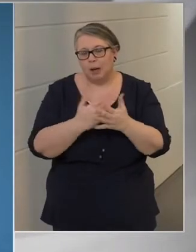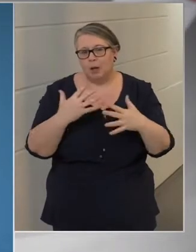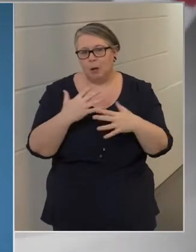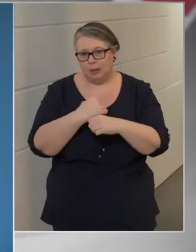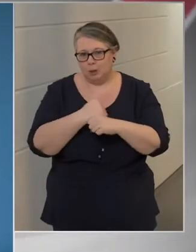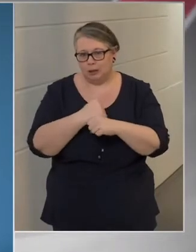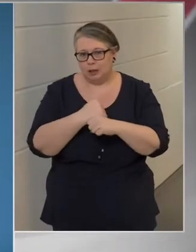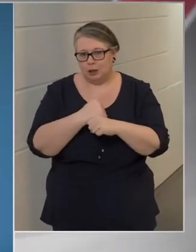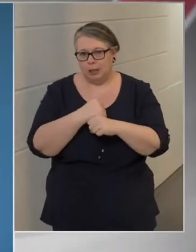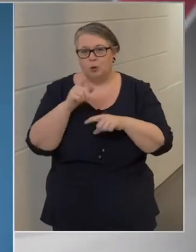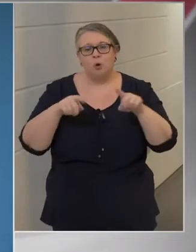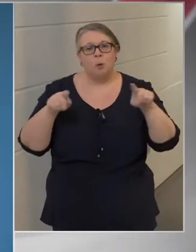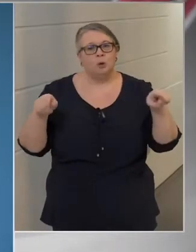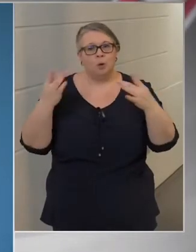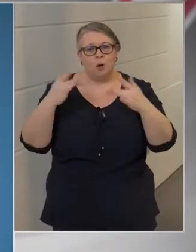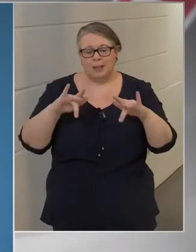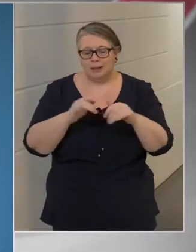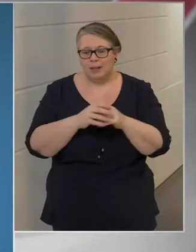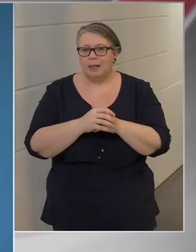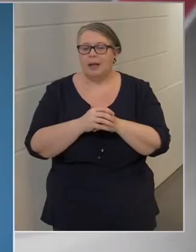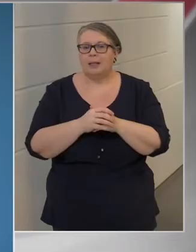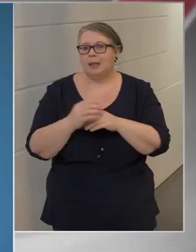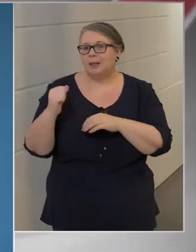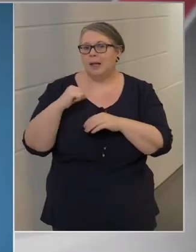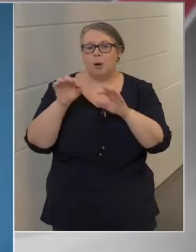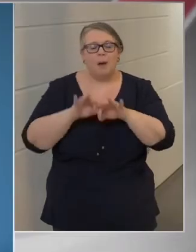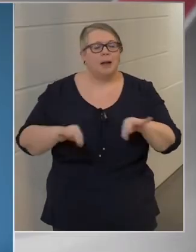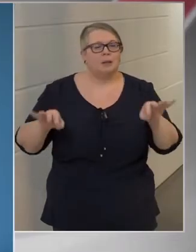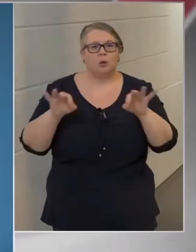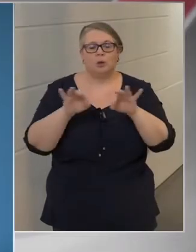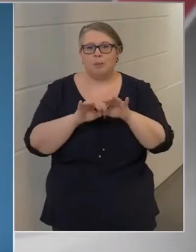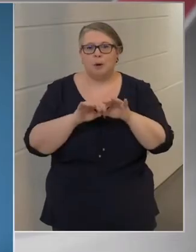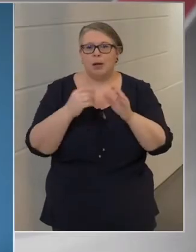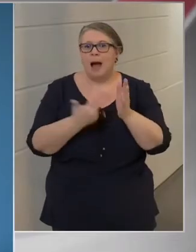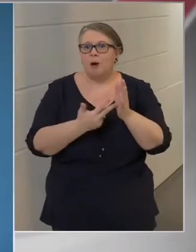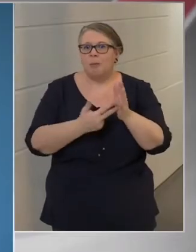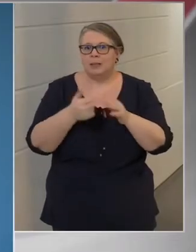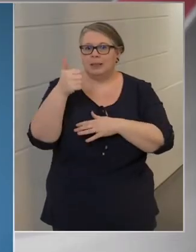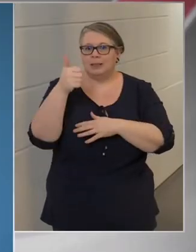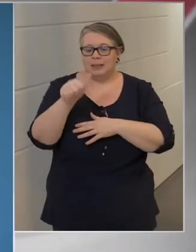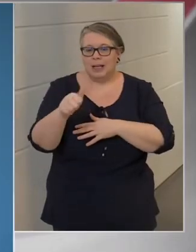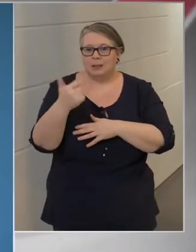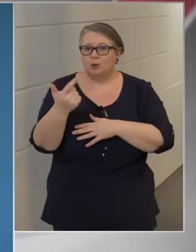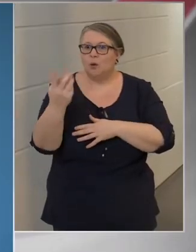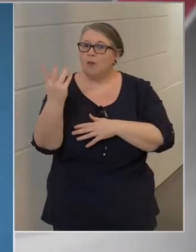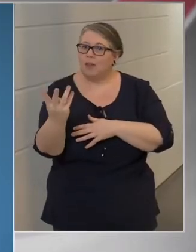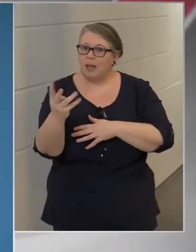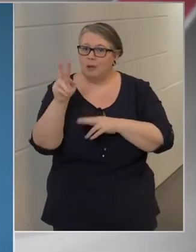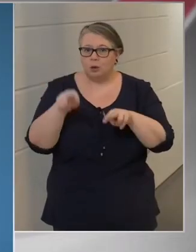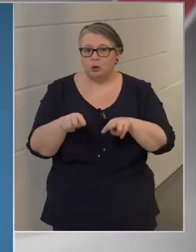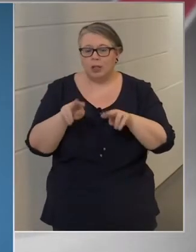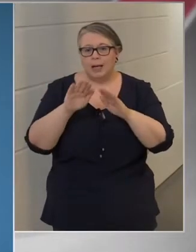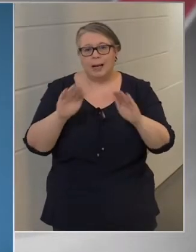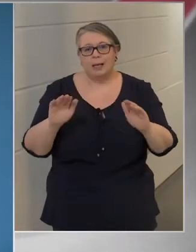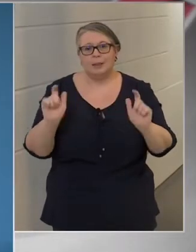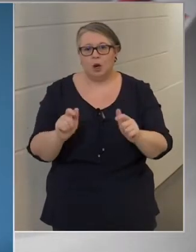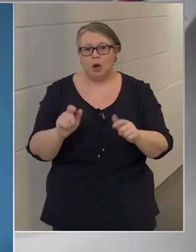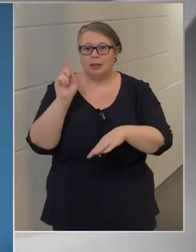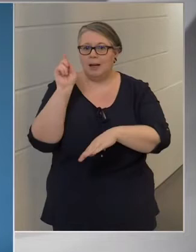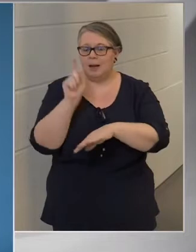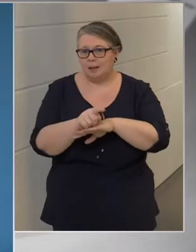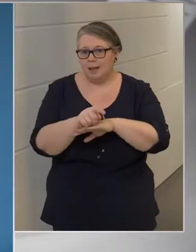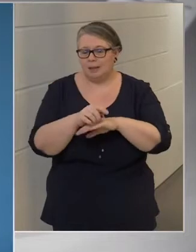betartását a különböző helyszíneken. Tegnap országszerte 3124 hatósági házi karantént